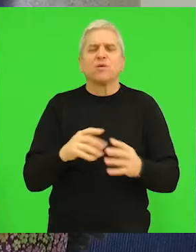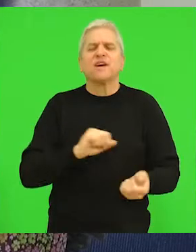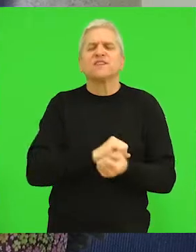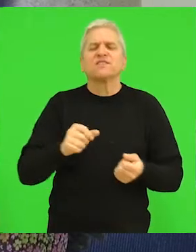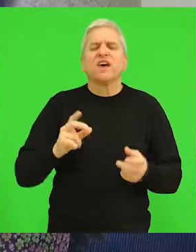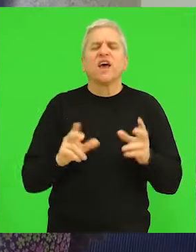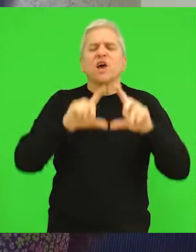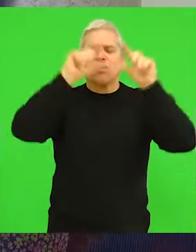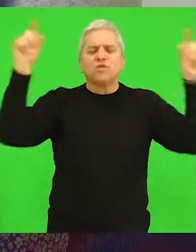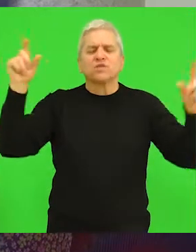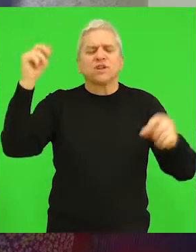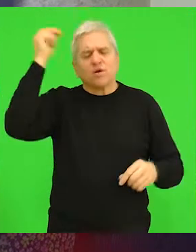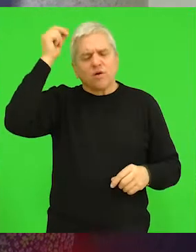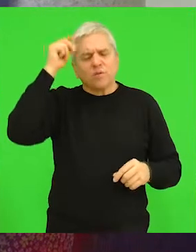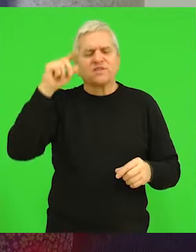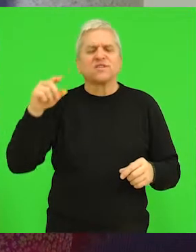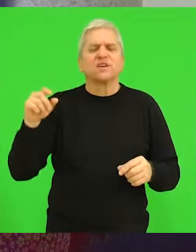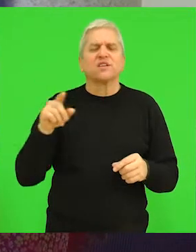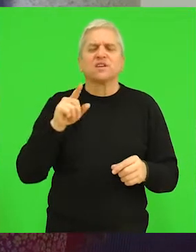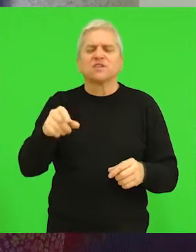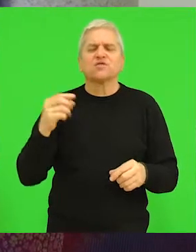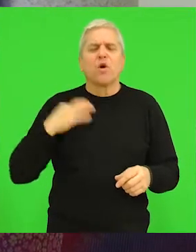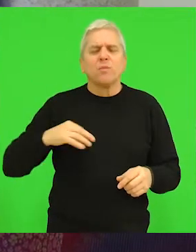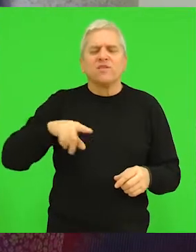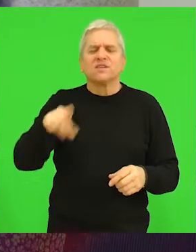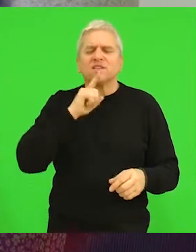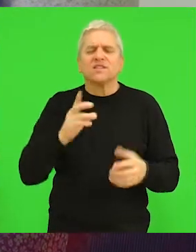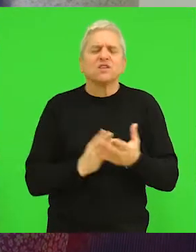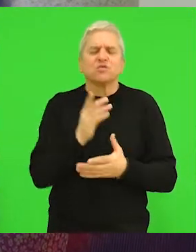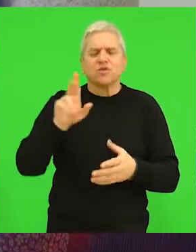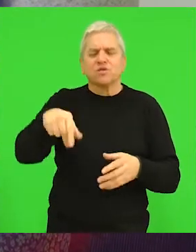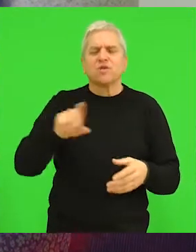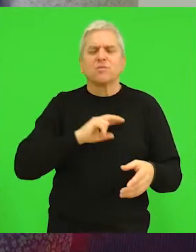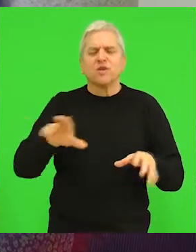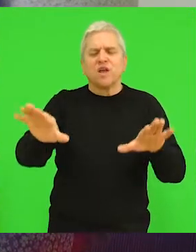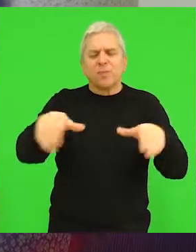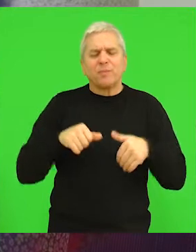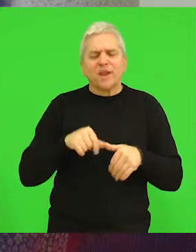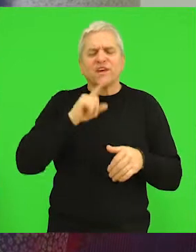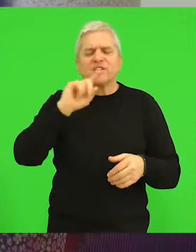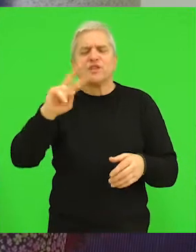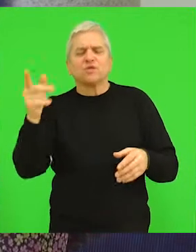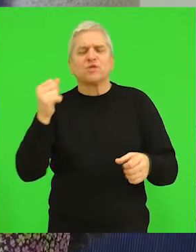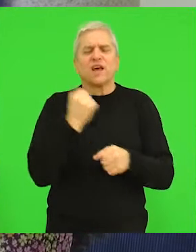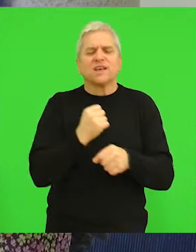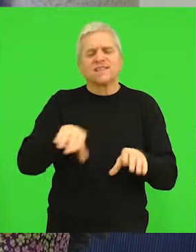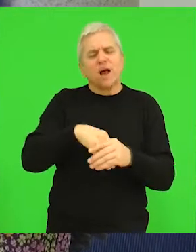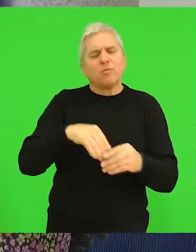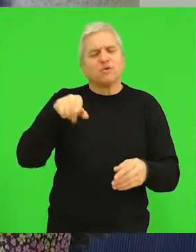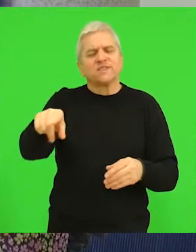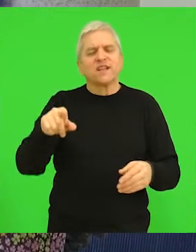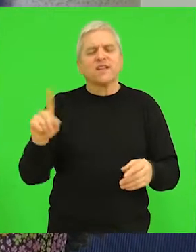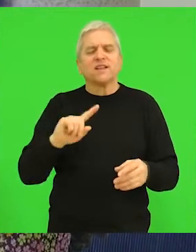Sve ustanove, obrazovanja su dužne, da se liste tehnoloških viškova preuzmu zaposlene u istom statusu, znači ostaje